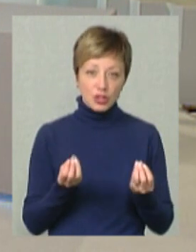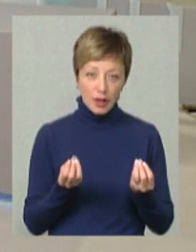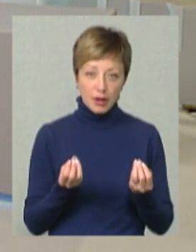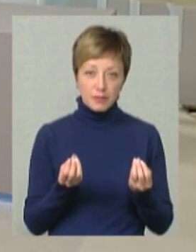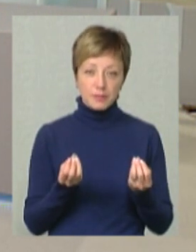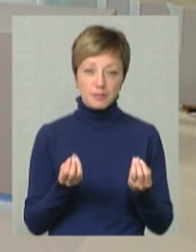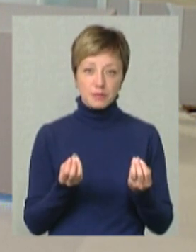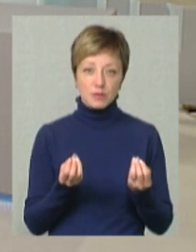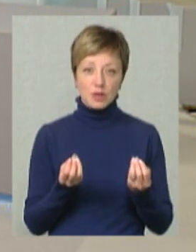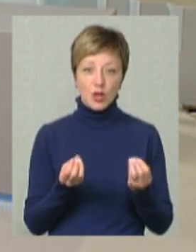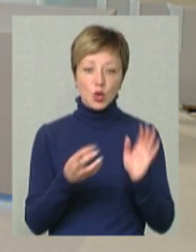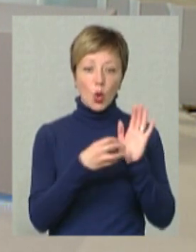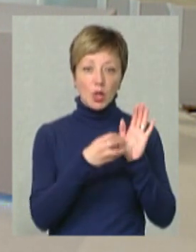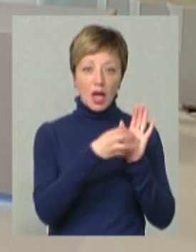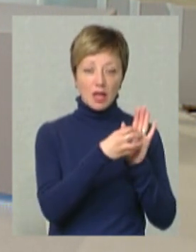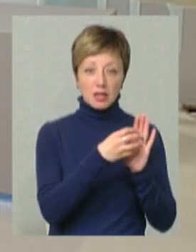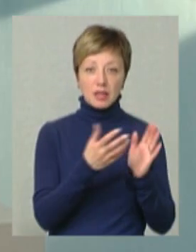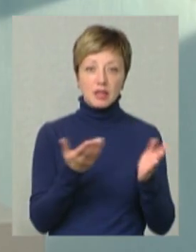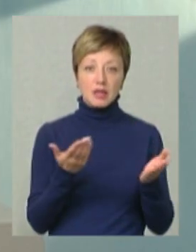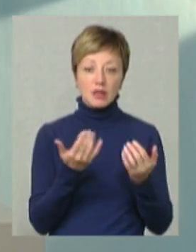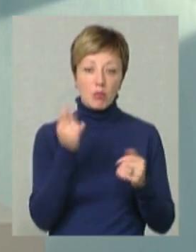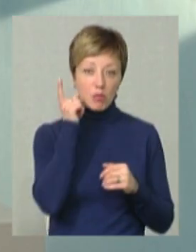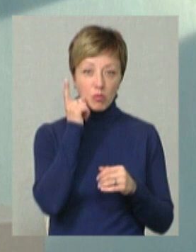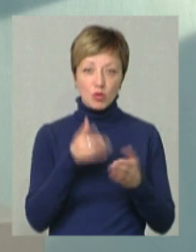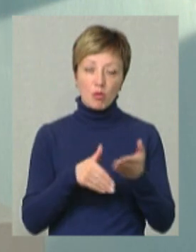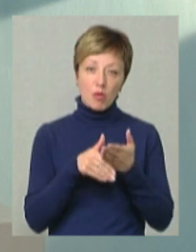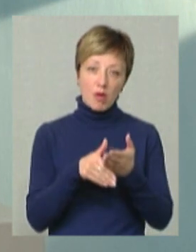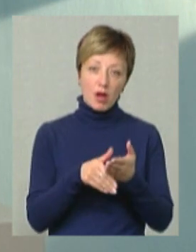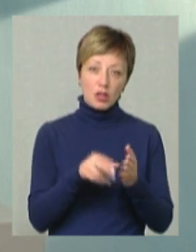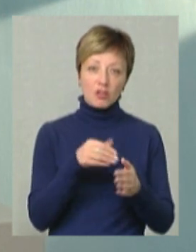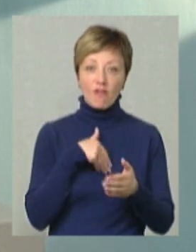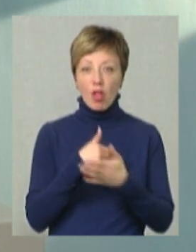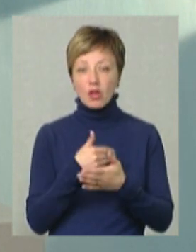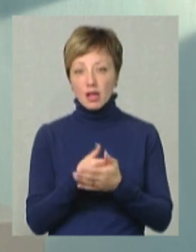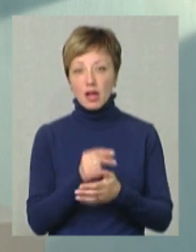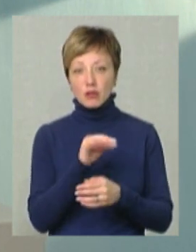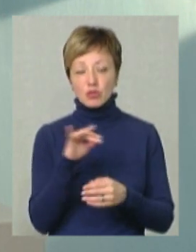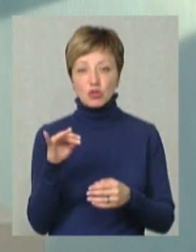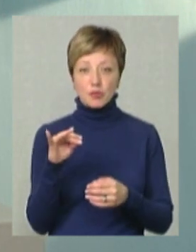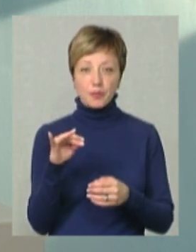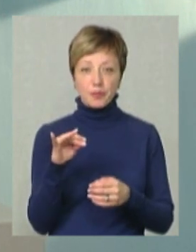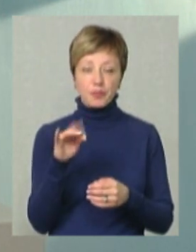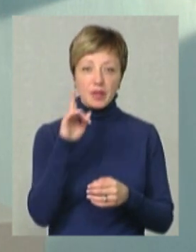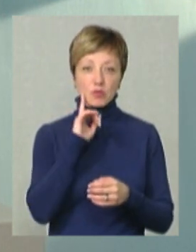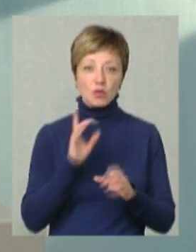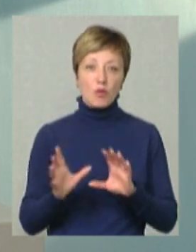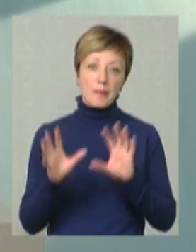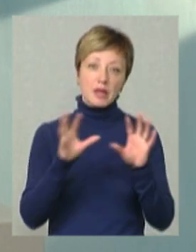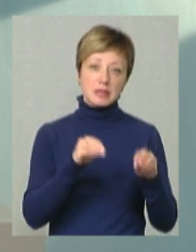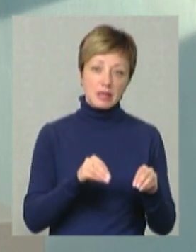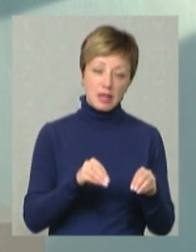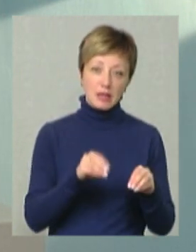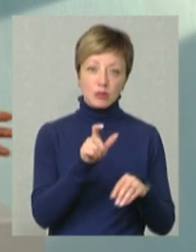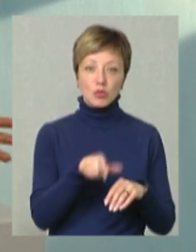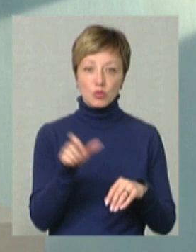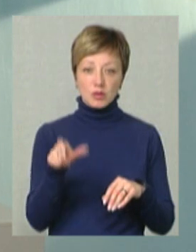як їх називають, застосунки, які зараз допомагають чи то волонтерам, чи то тимчасово переселеним,